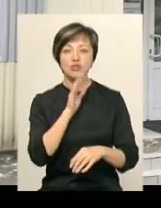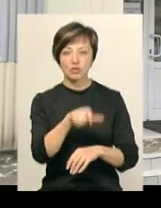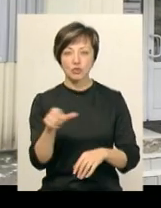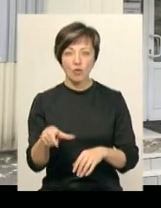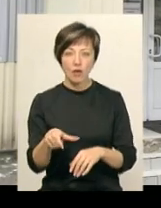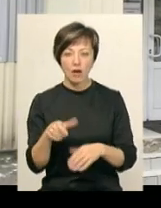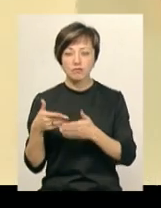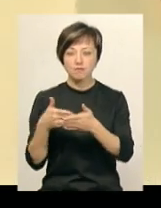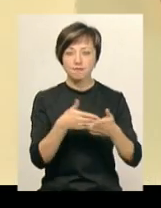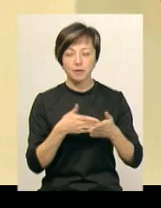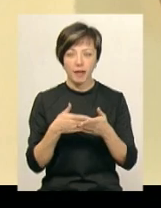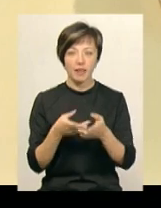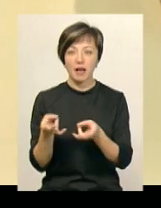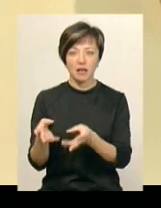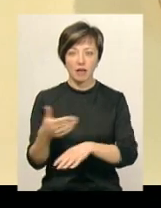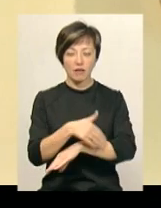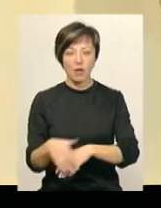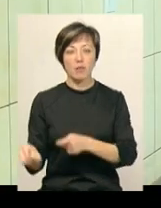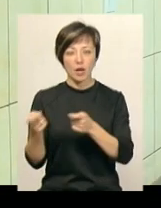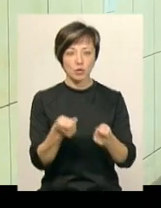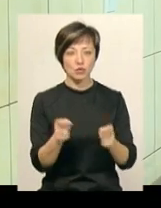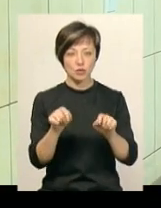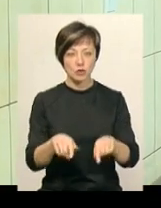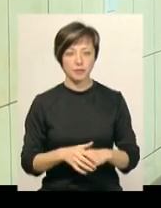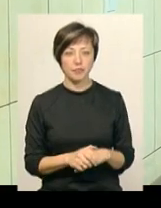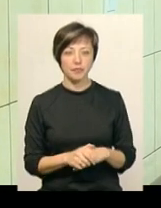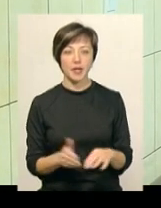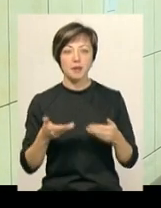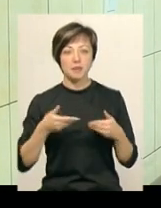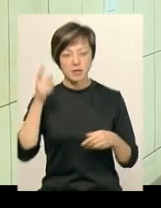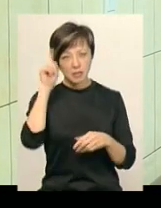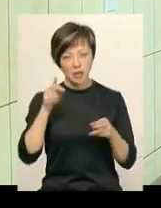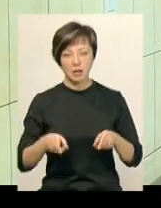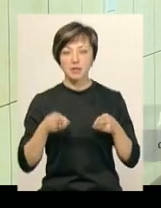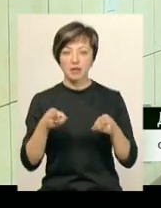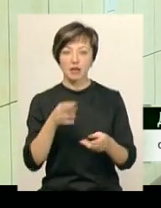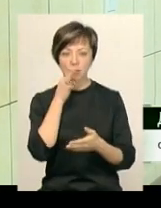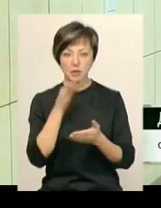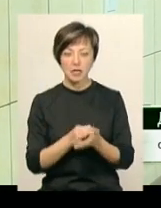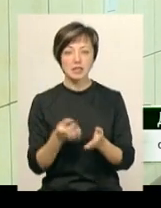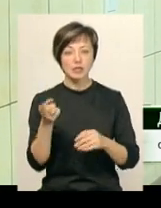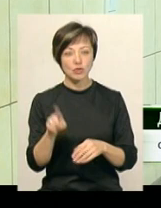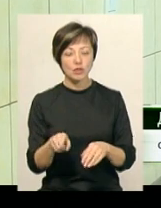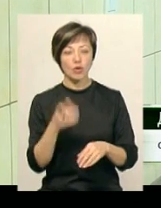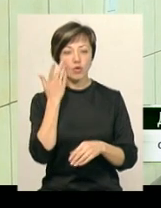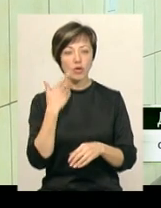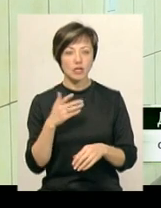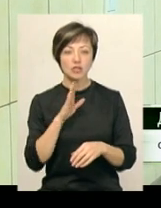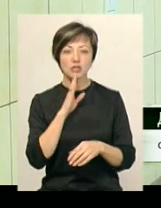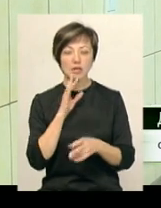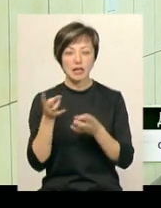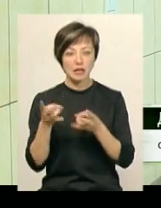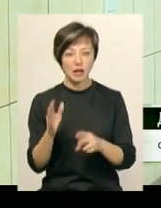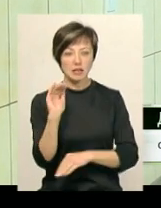без виході не кидати дітей на вулиці, а приносити до них. Наскільки ми знаємо, то кримінальна відповідальність несеться тільки тоді, коли жінка кидає